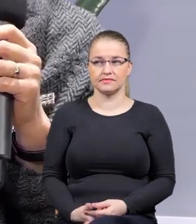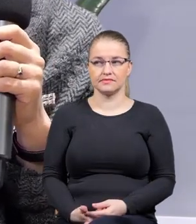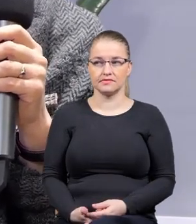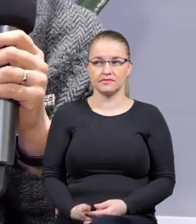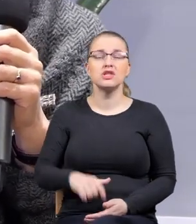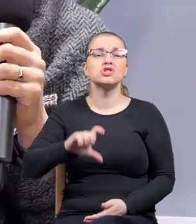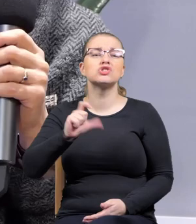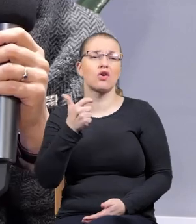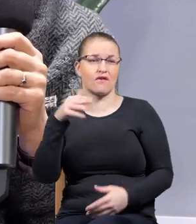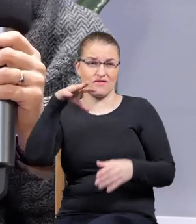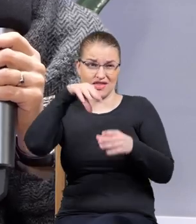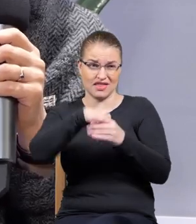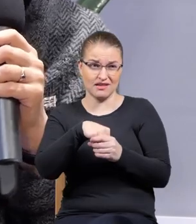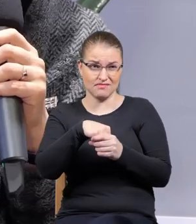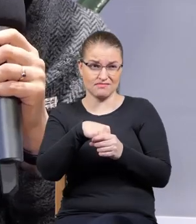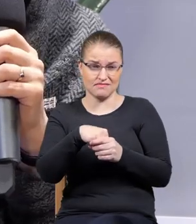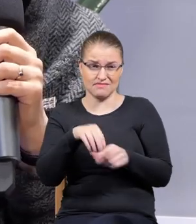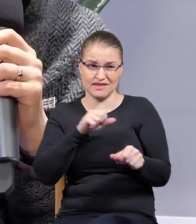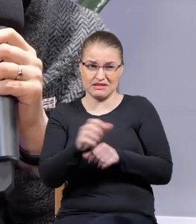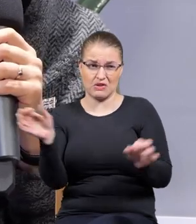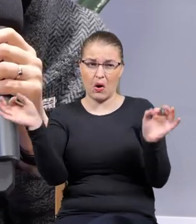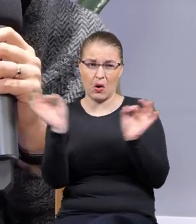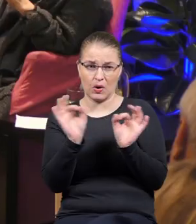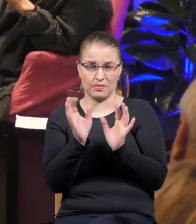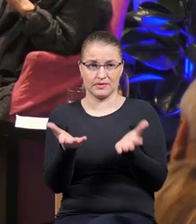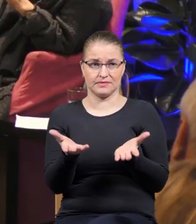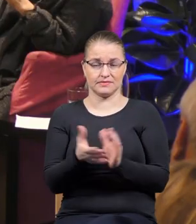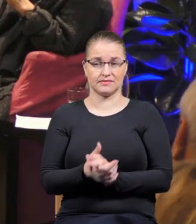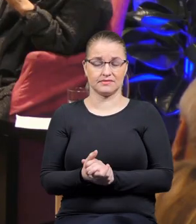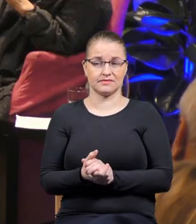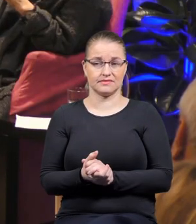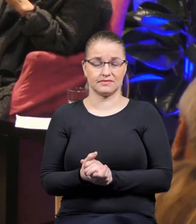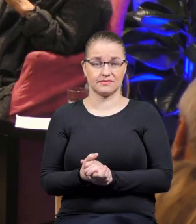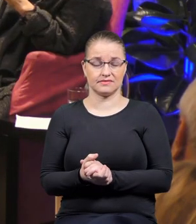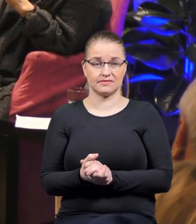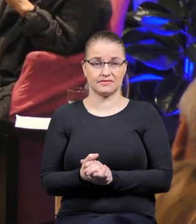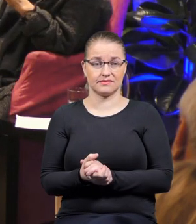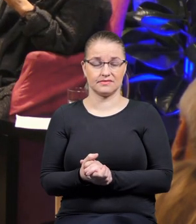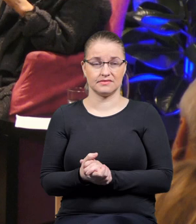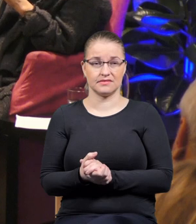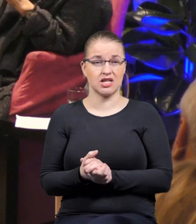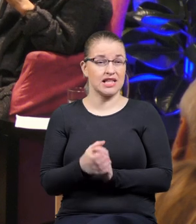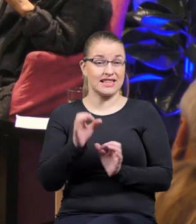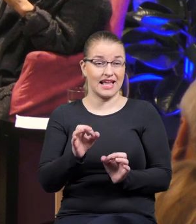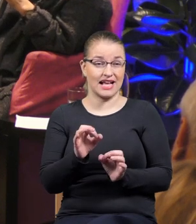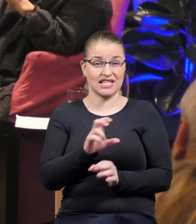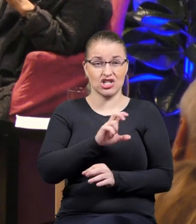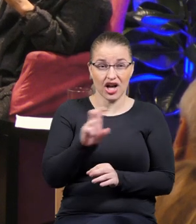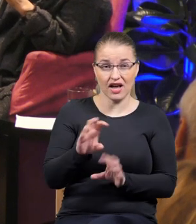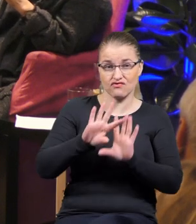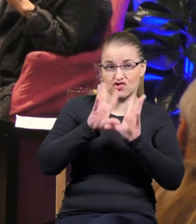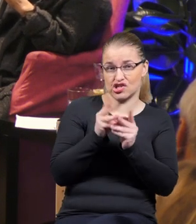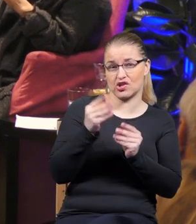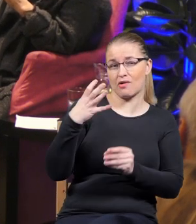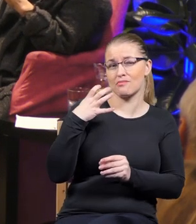Coś jest w tym ze strasznego paradoksu, że w jakichś takich czasach dobrobytu